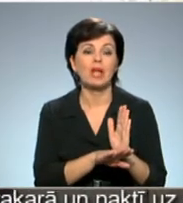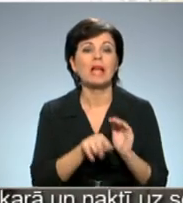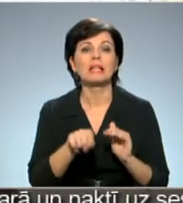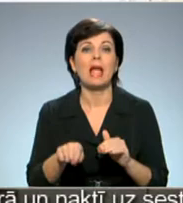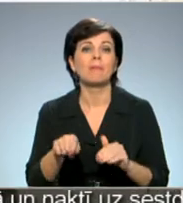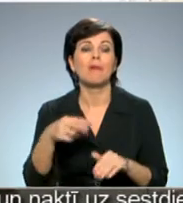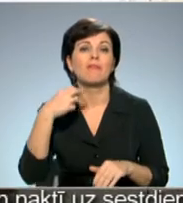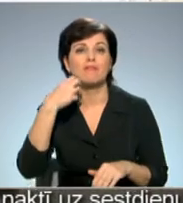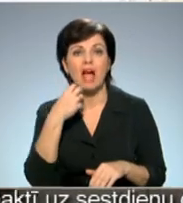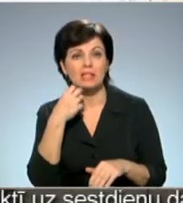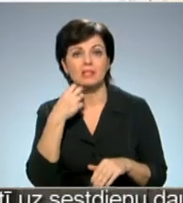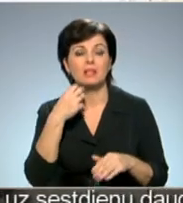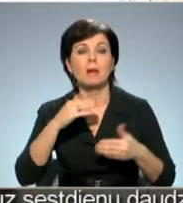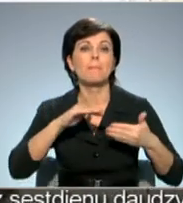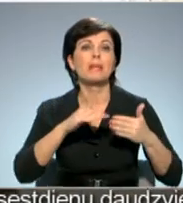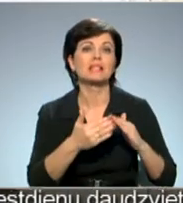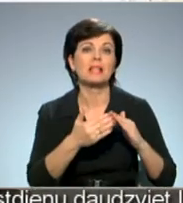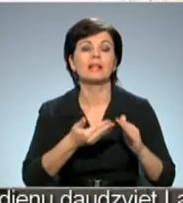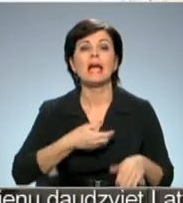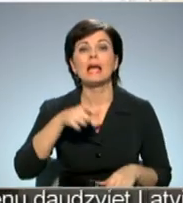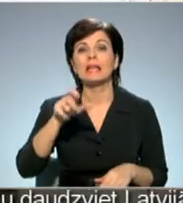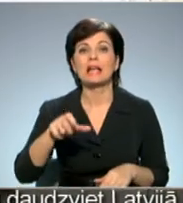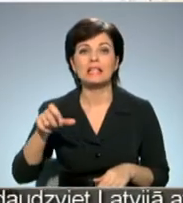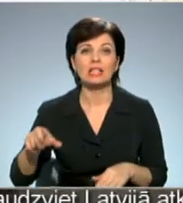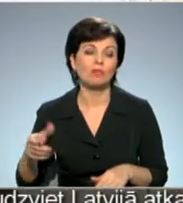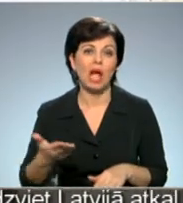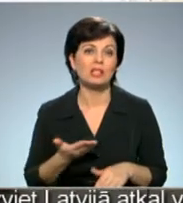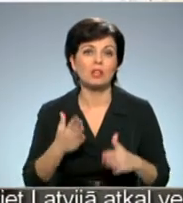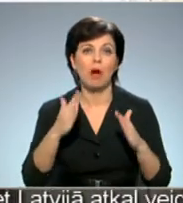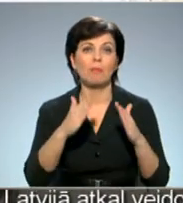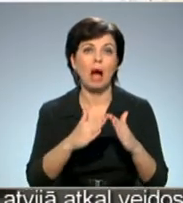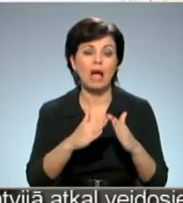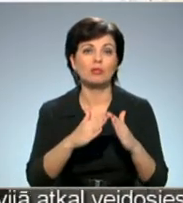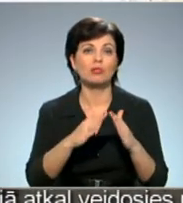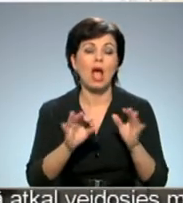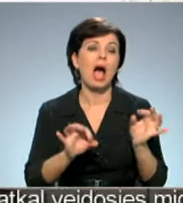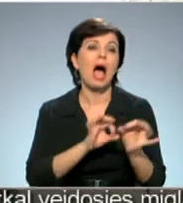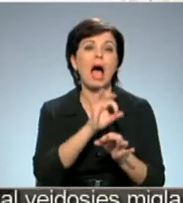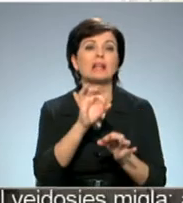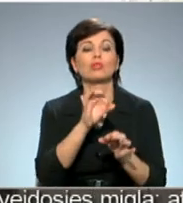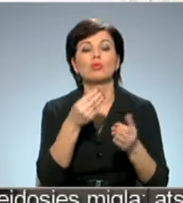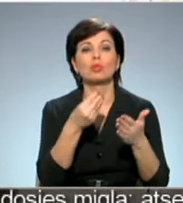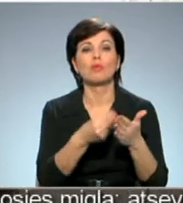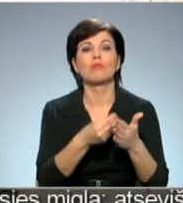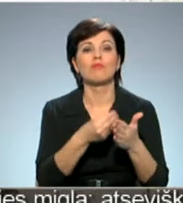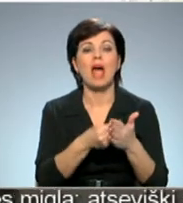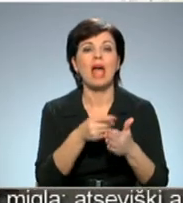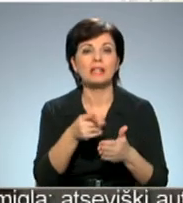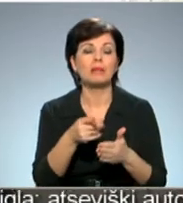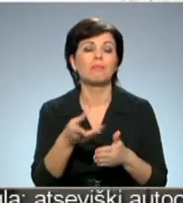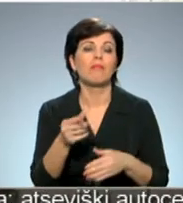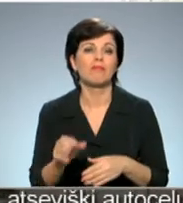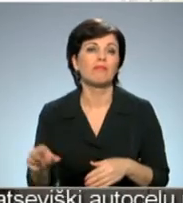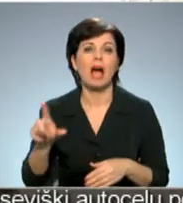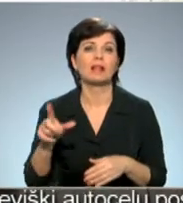vecpilsētas iedzīvotējiem, kas dzīvo mājās ar arhitektonisku vērtību, varētu vairāk